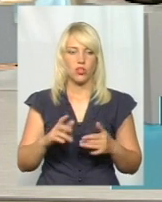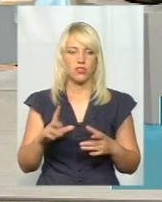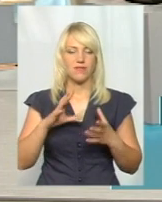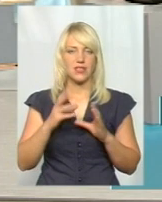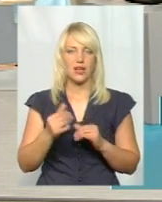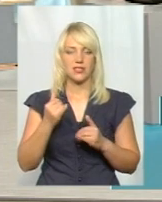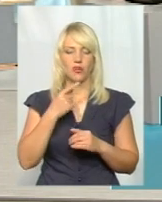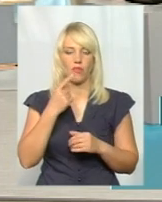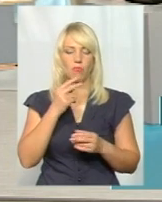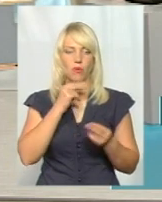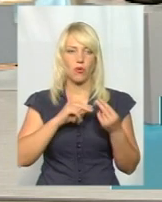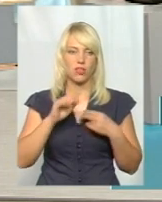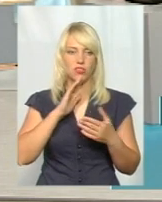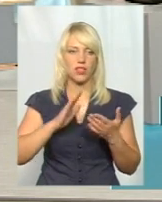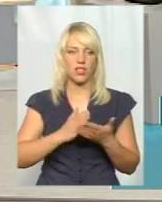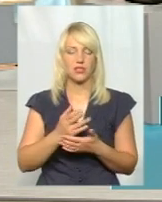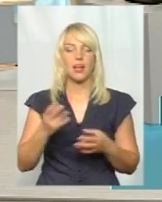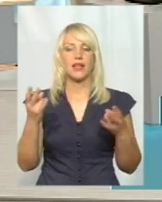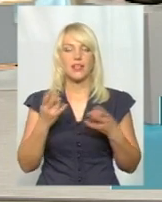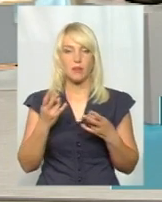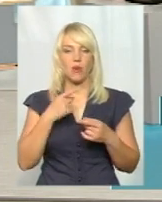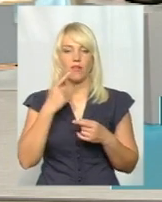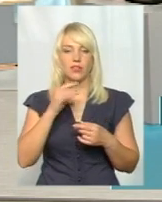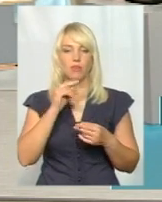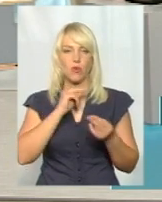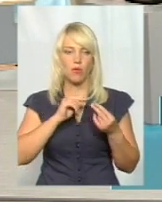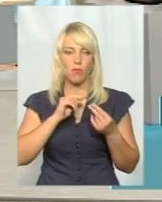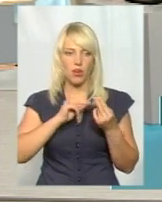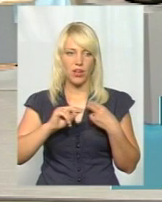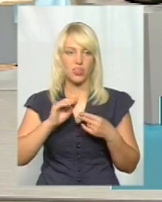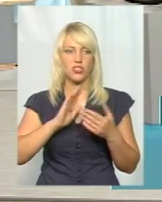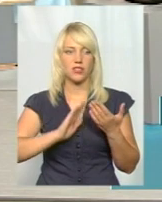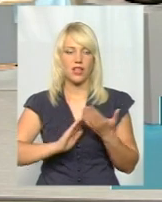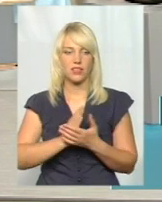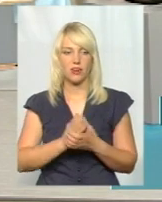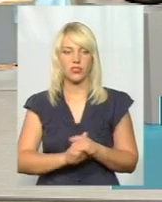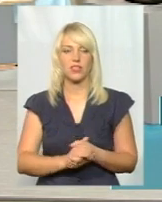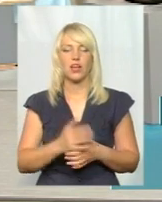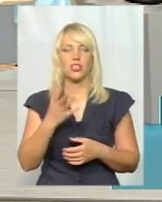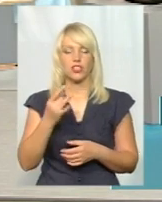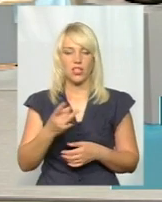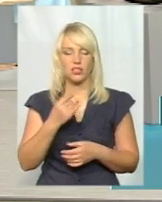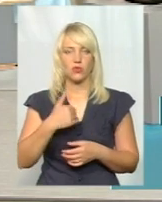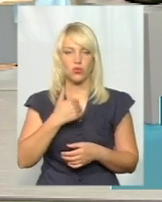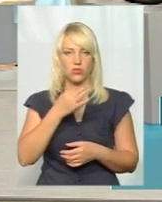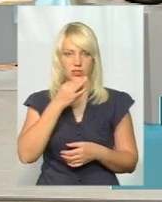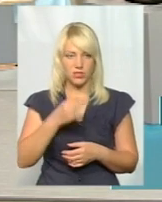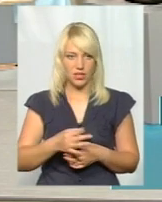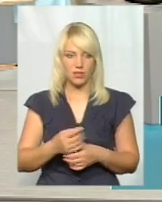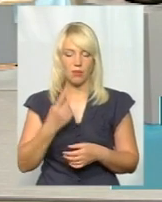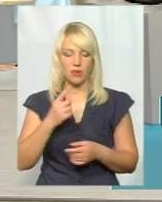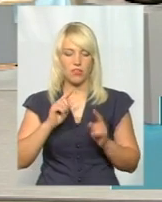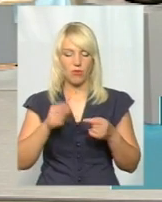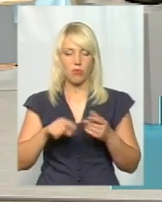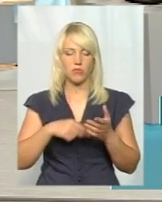про покращення якості. Я думаю, що доречно говорити про покращення якості. Я ще раз хочу сказати. Перша вимога міського